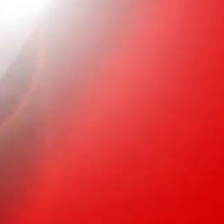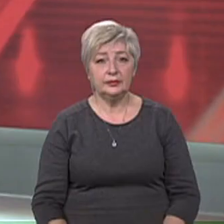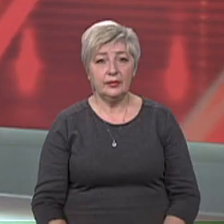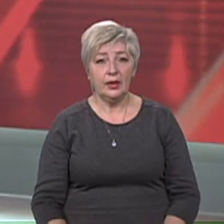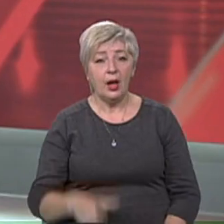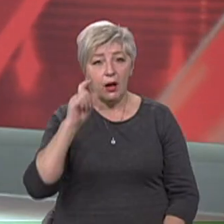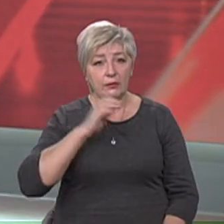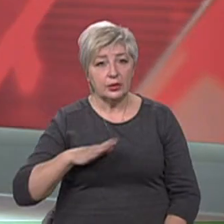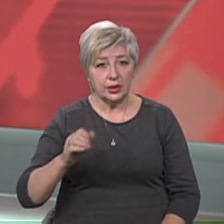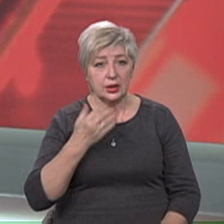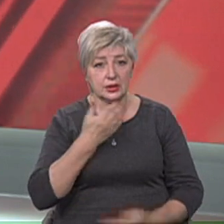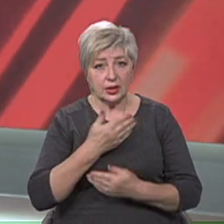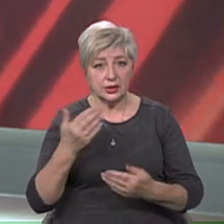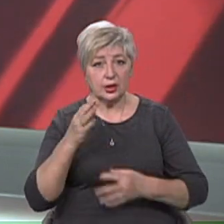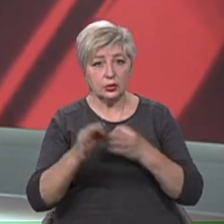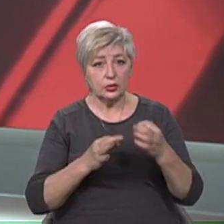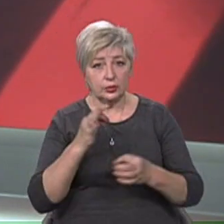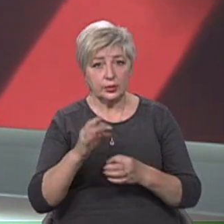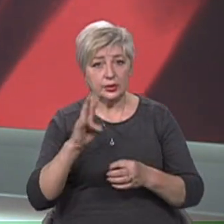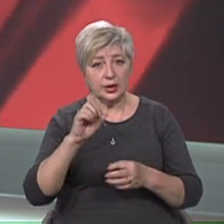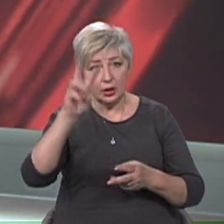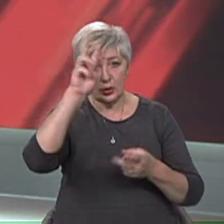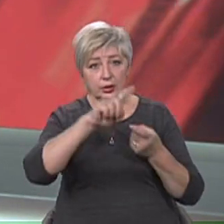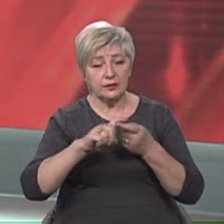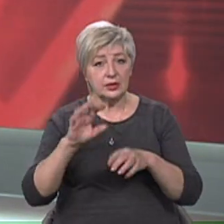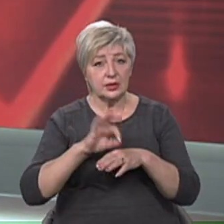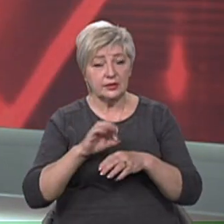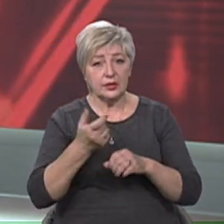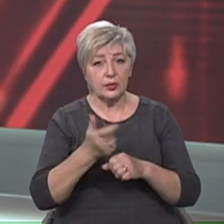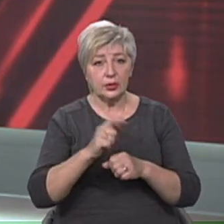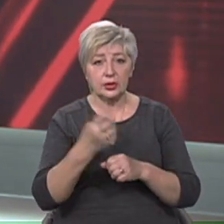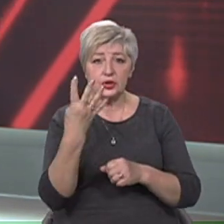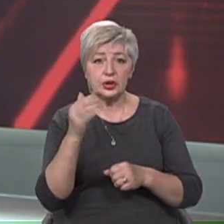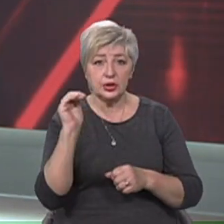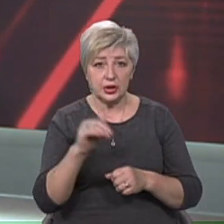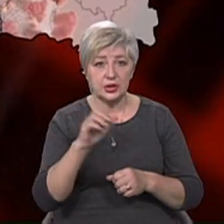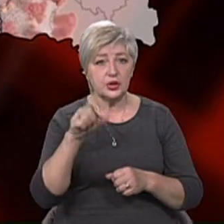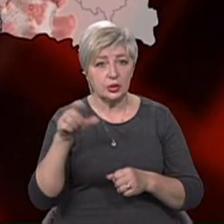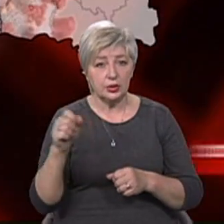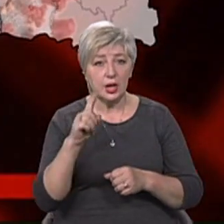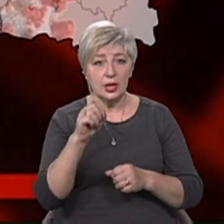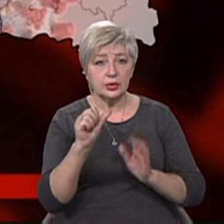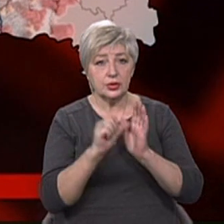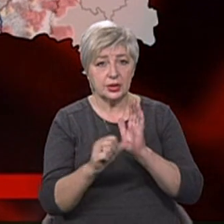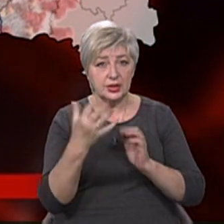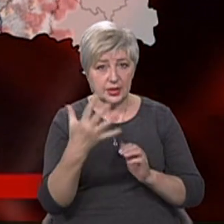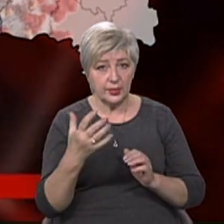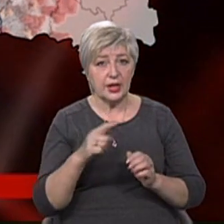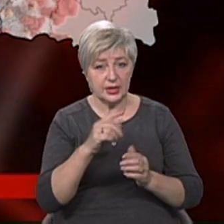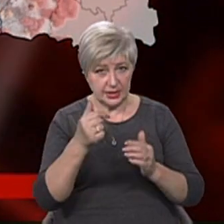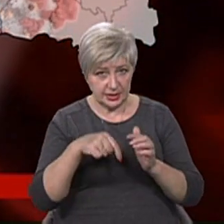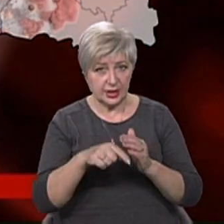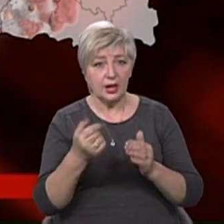В Україні за останню добу на коронавірус захворіли понад 4 тисячі людей. 165 із них на